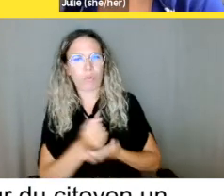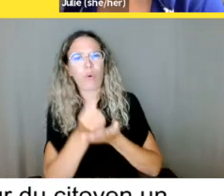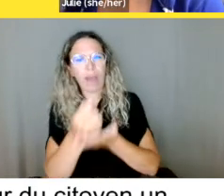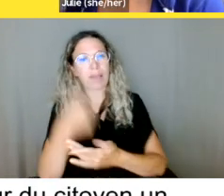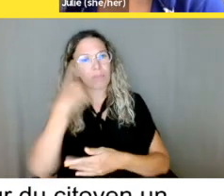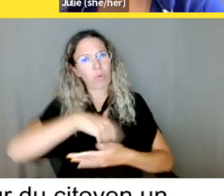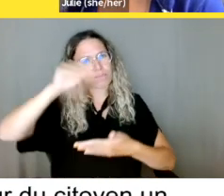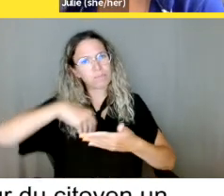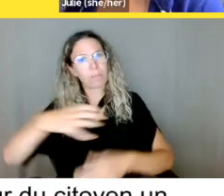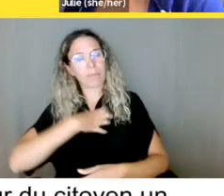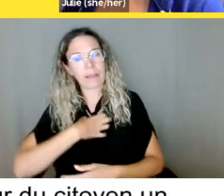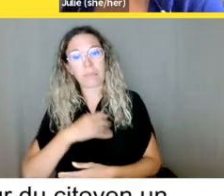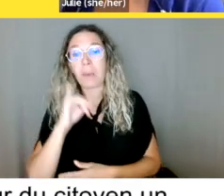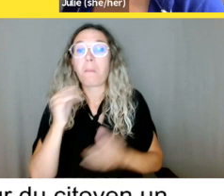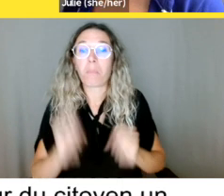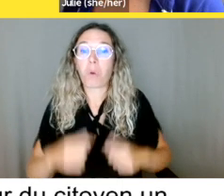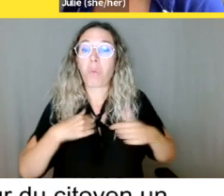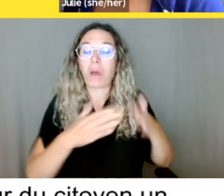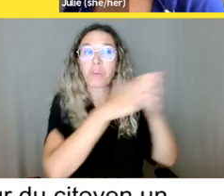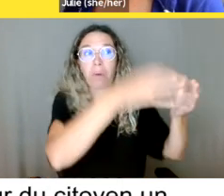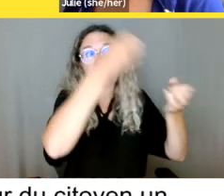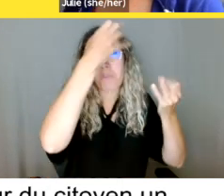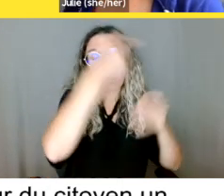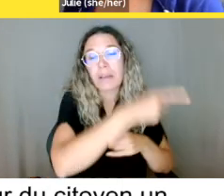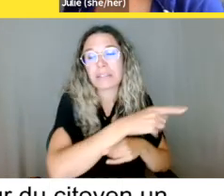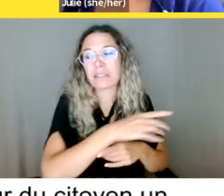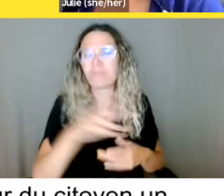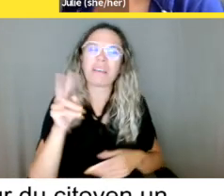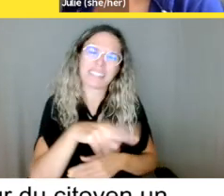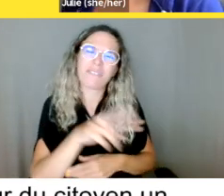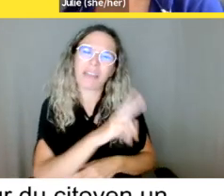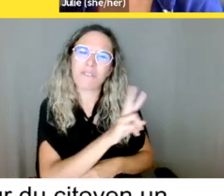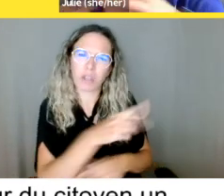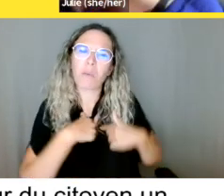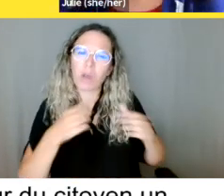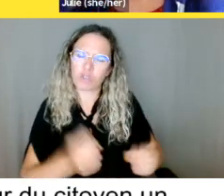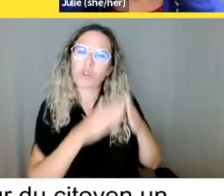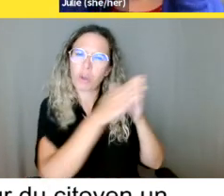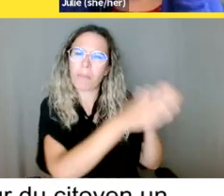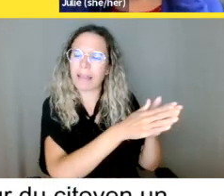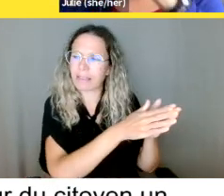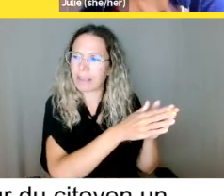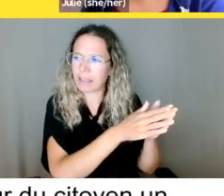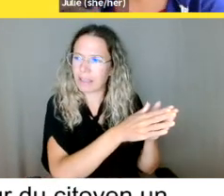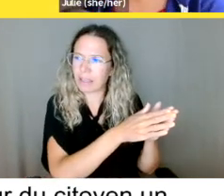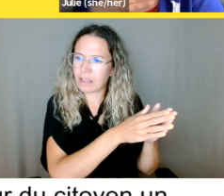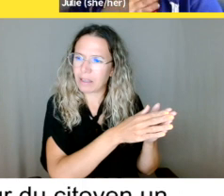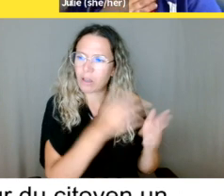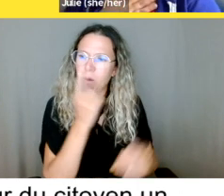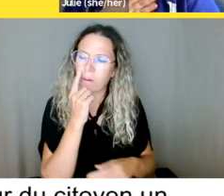'informer auprès de quelques amis qui sont vraiment impliqués dans la communauté.